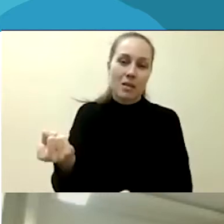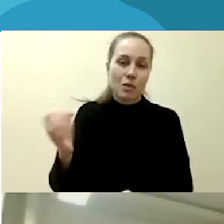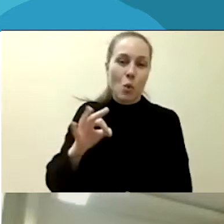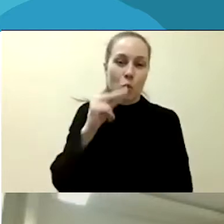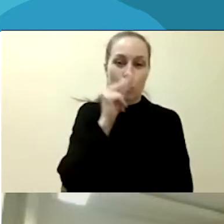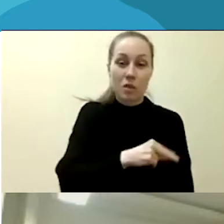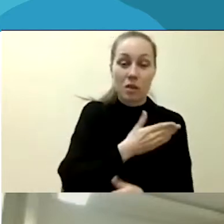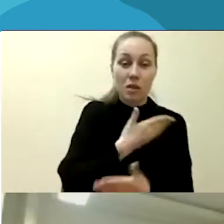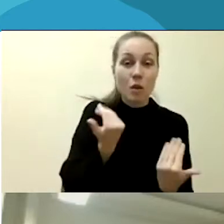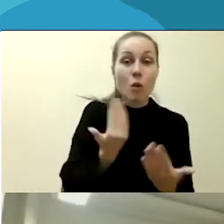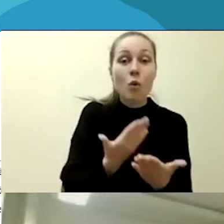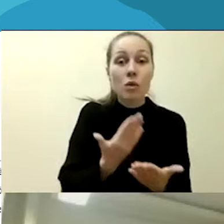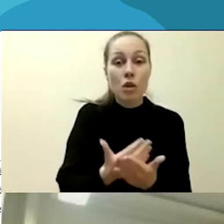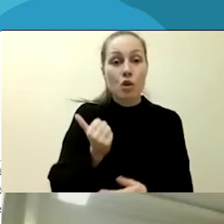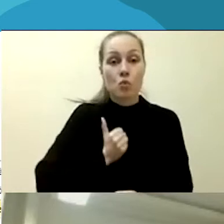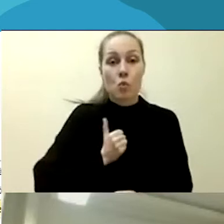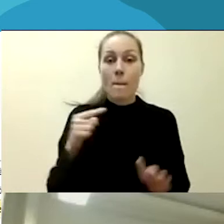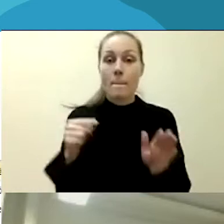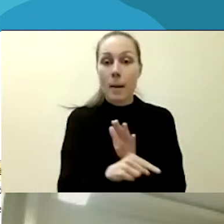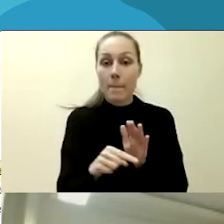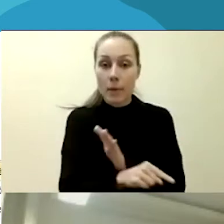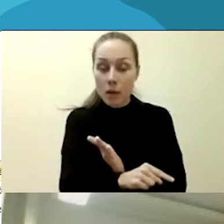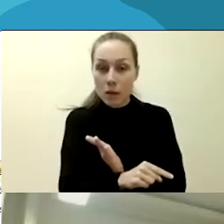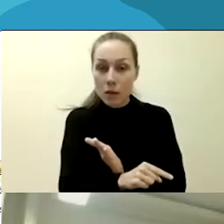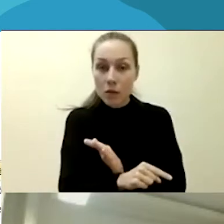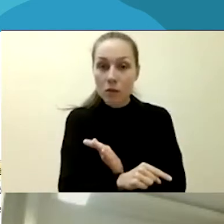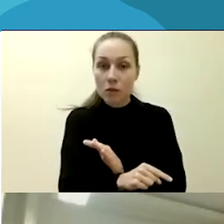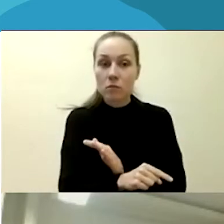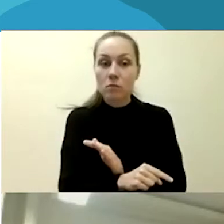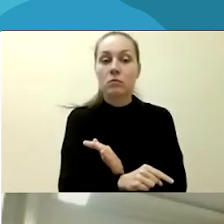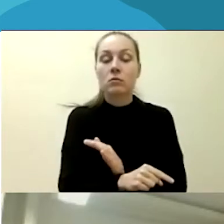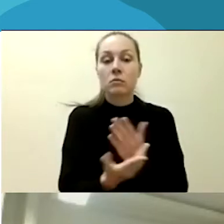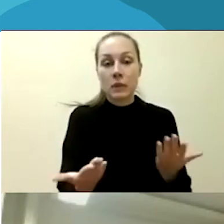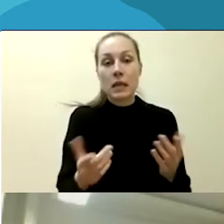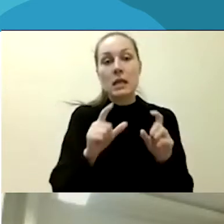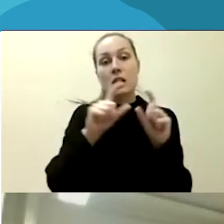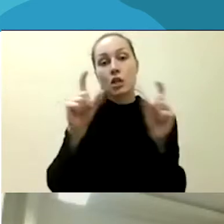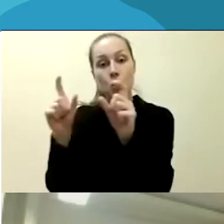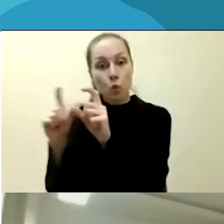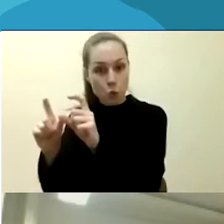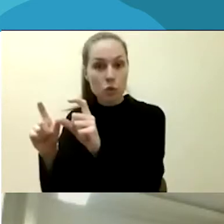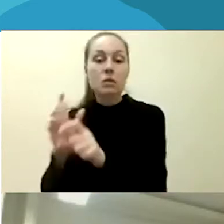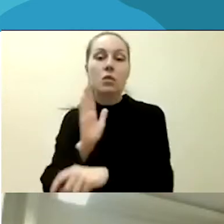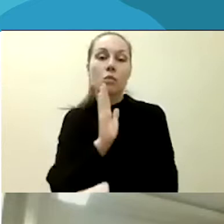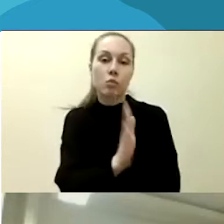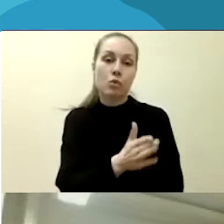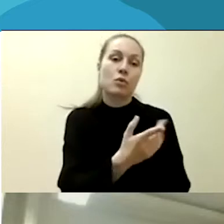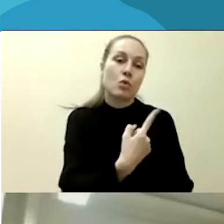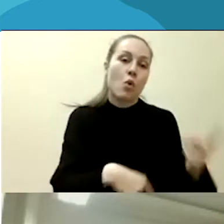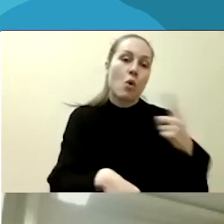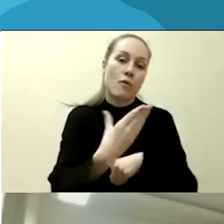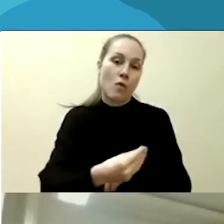neteisėtas pabėgėlis ir atitinkamos institucijos gražint saviai į tavo kilmė šalį.